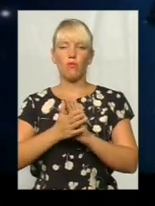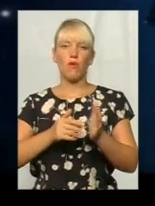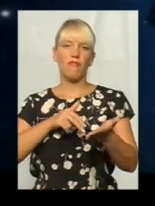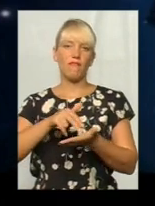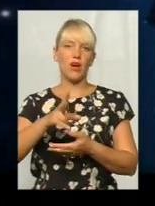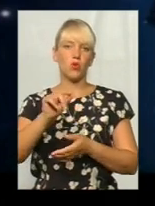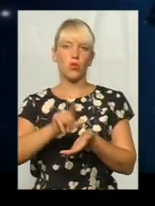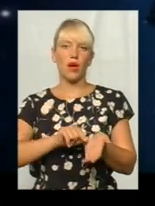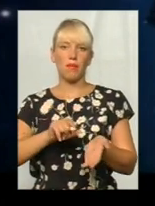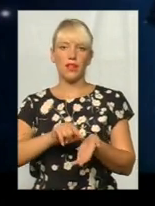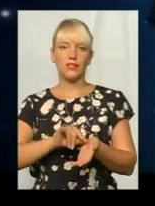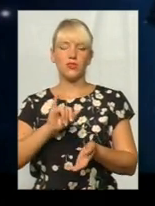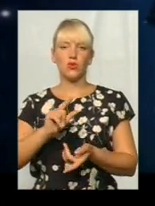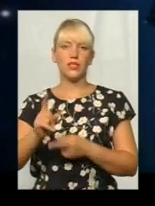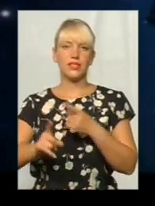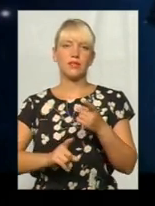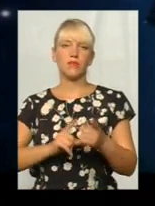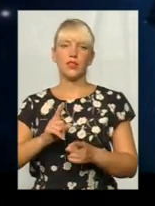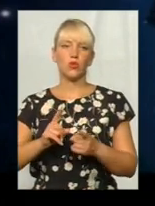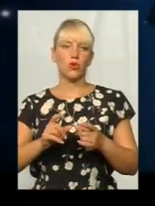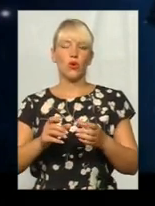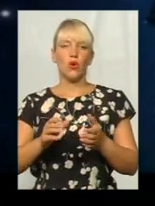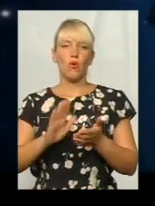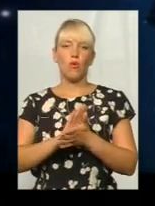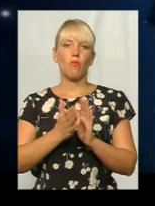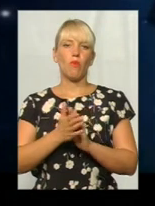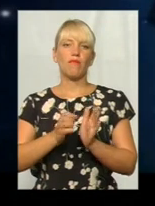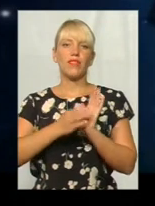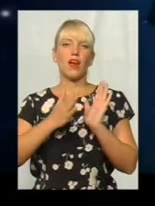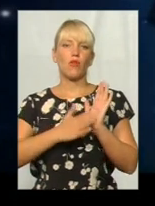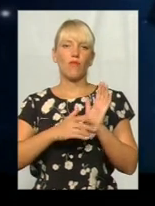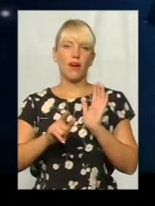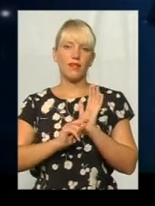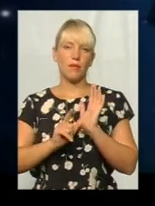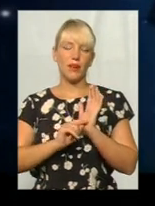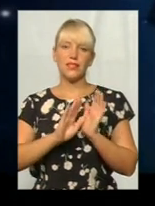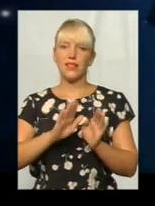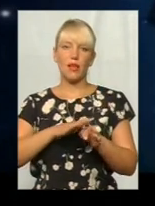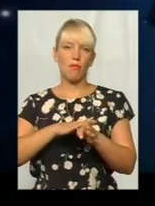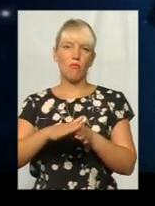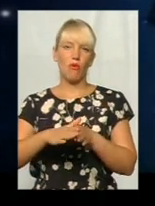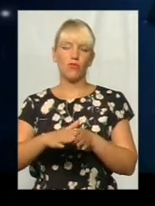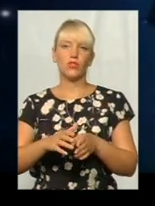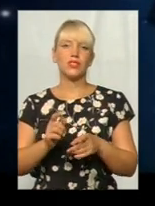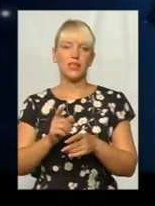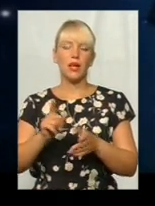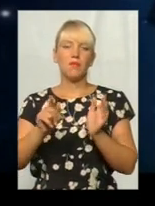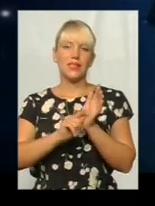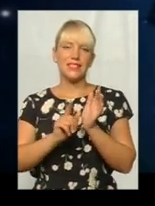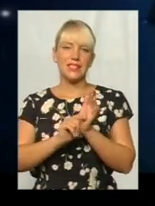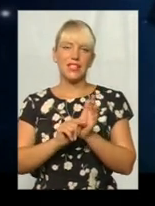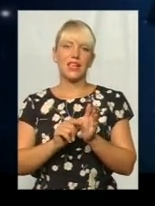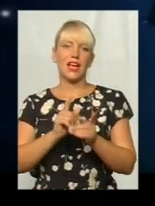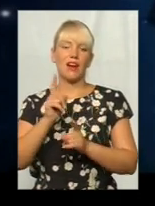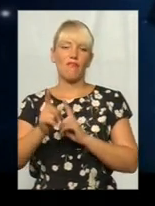на пенсію і зміною умов нарахування пенсії, а не повноцінною пенсійною реформою. Чому?